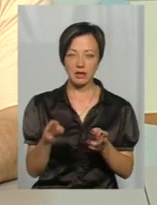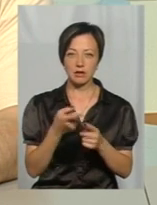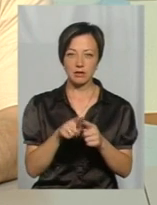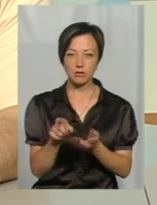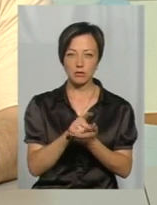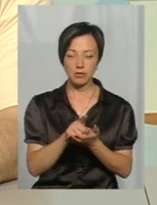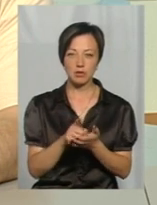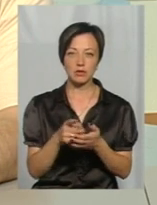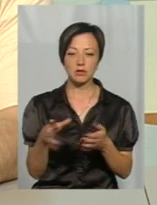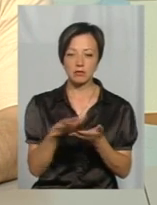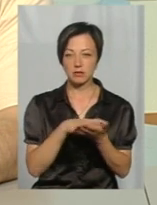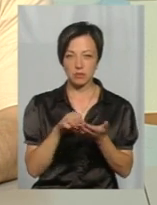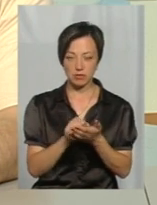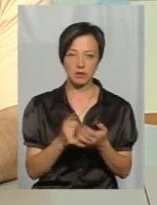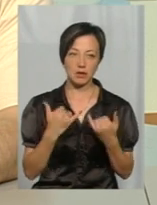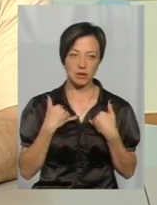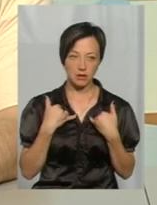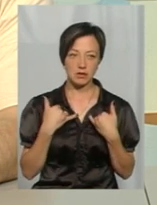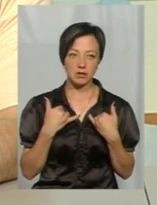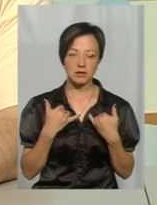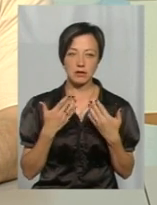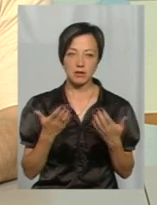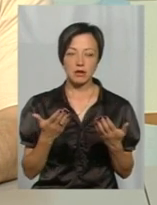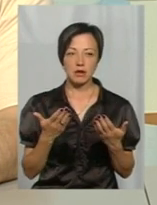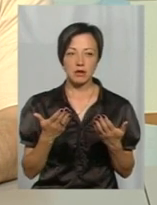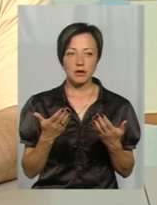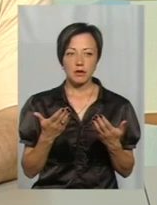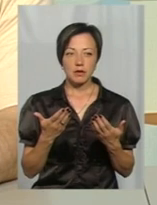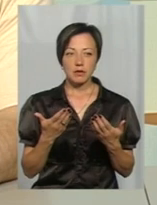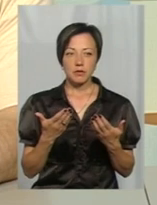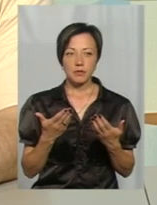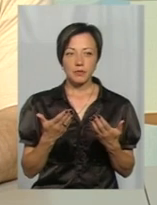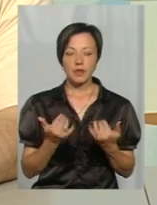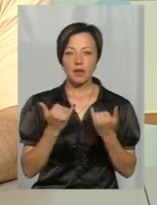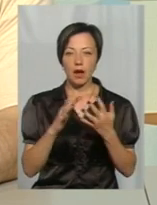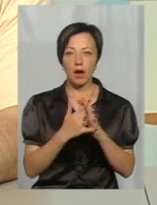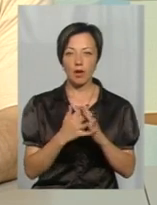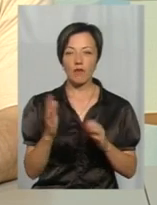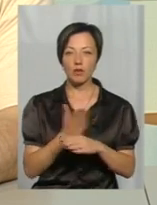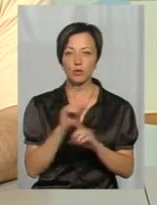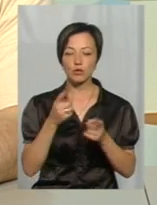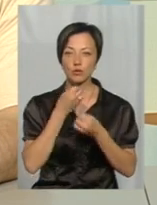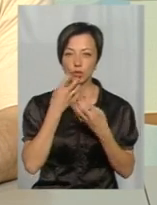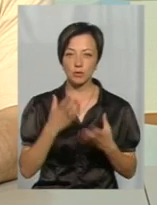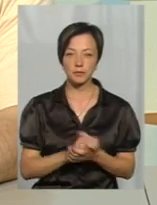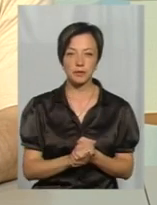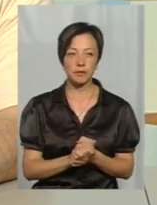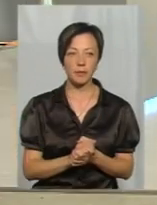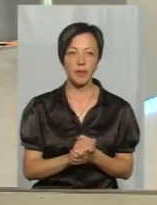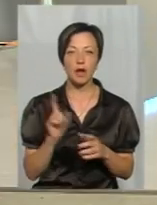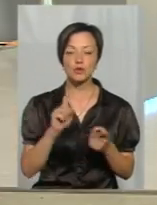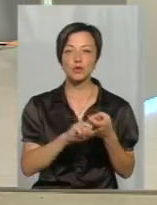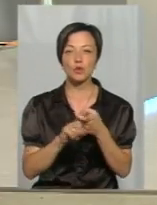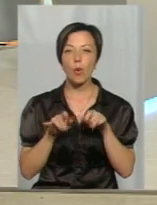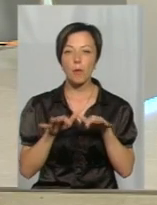дуже гине. Це для нас явище, для цих агровиробників це дуже добре. А те, що стосується